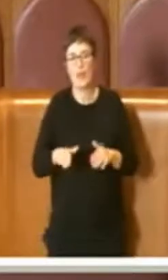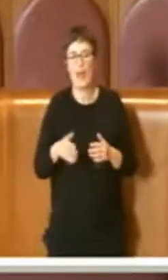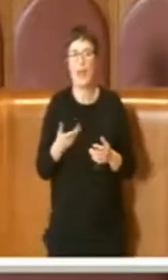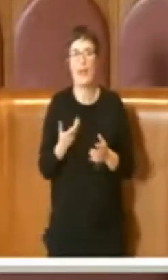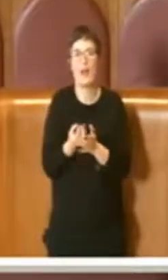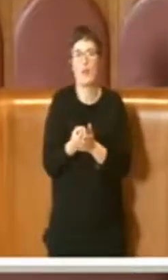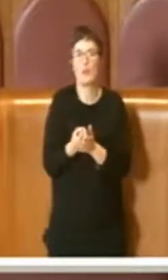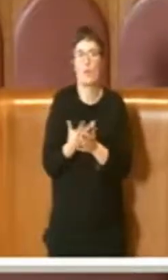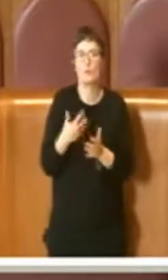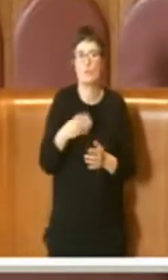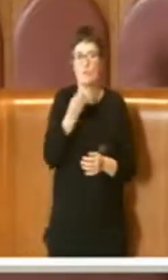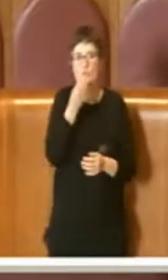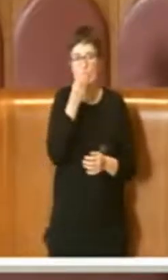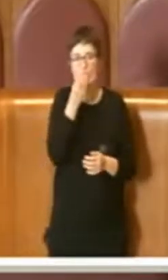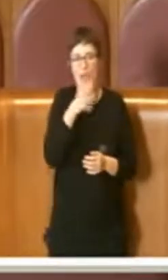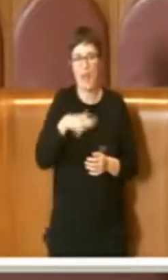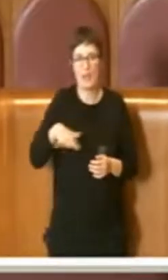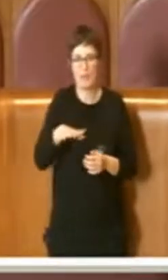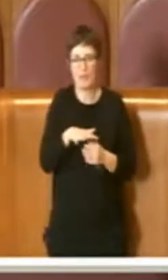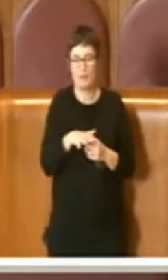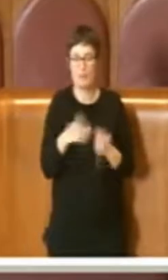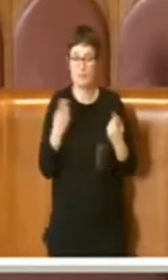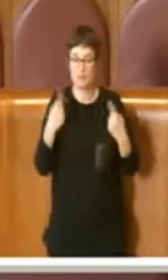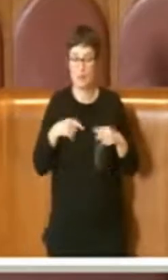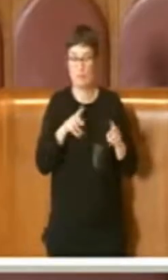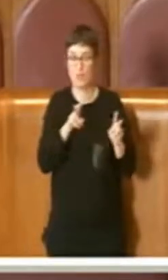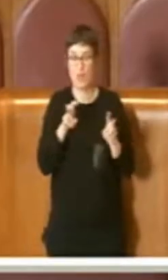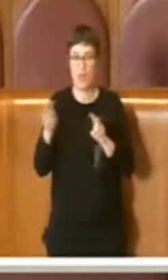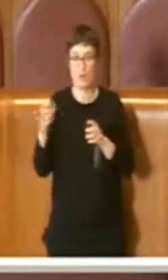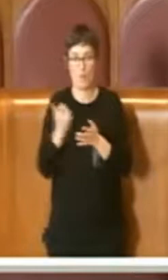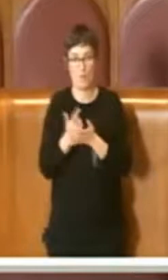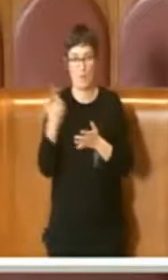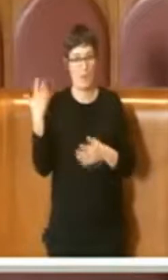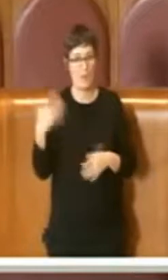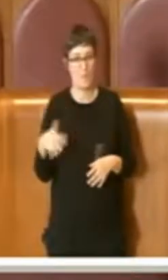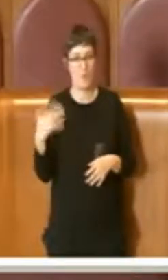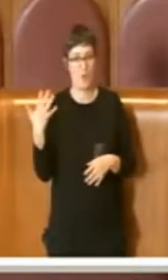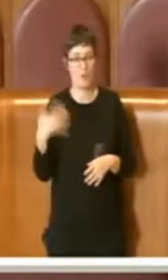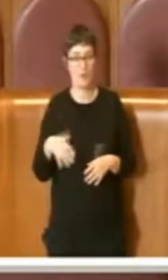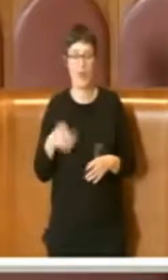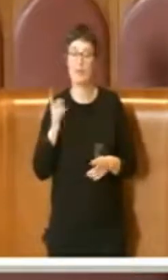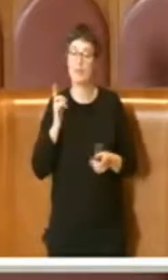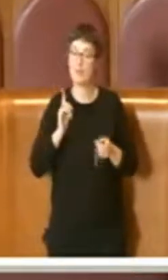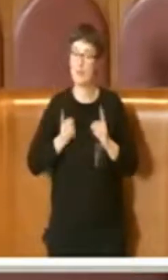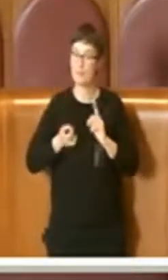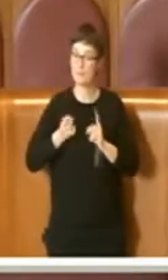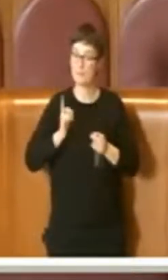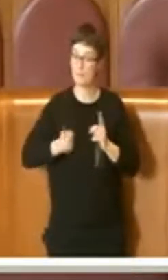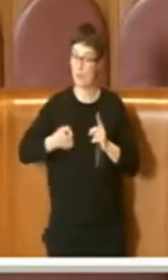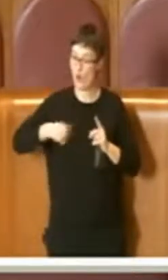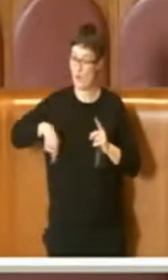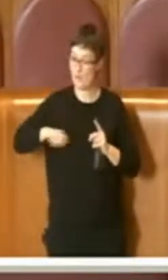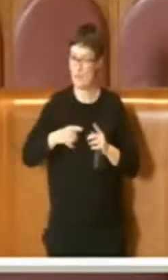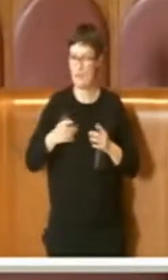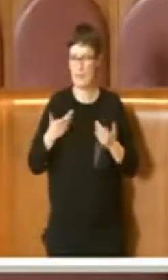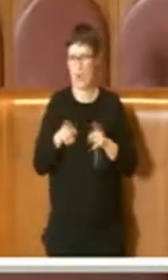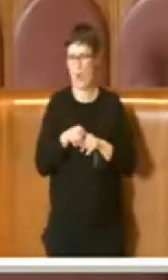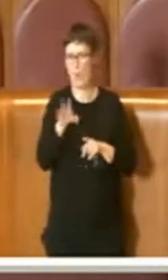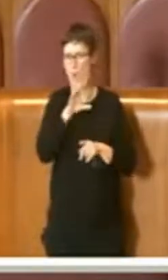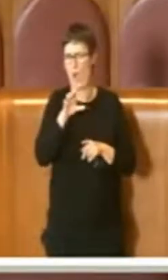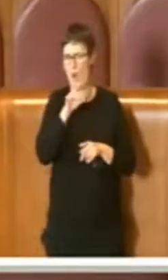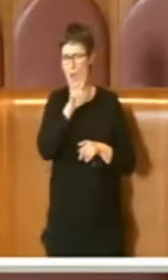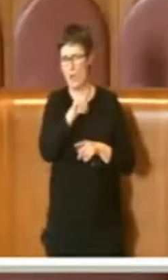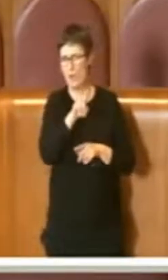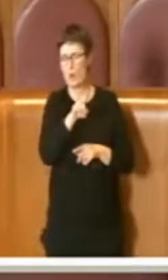centrali, sono temi importanti, dove la politica, come sta facendo giustamente l'Europa, deve